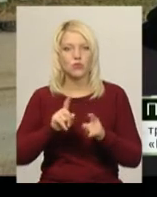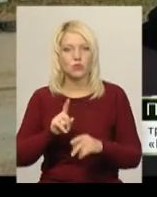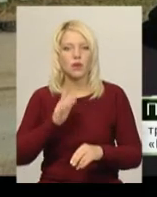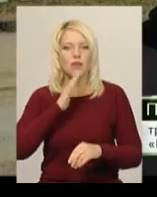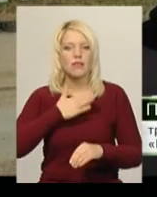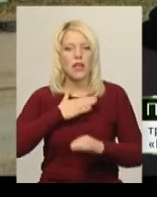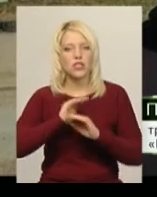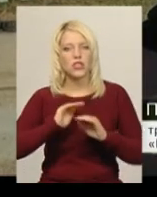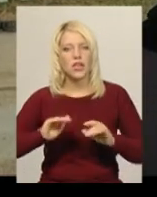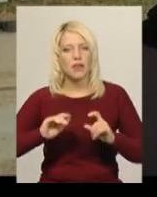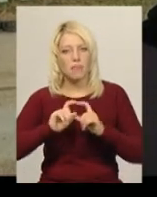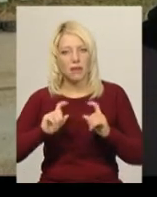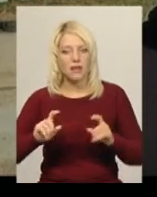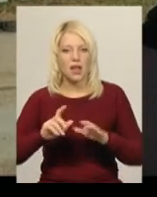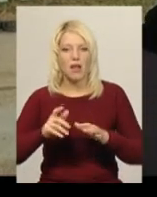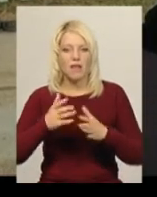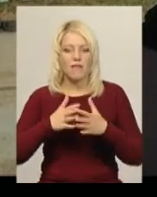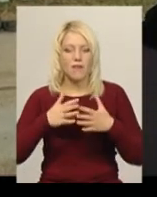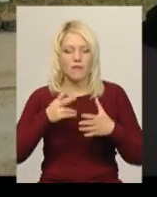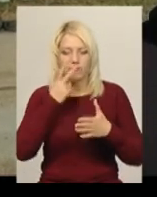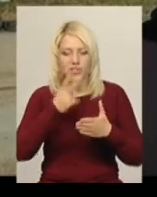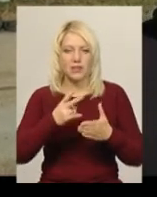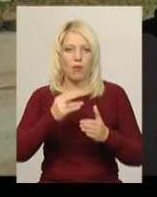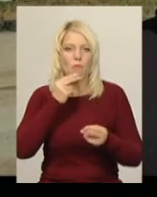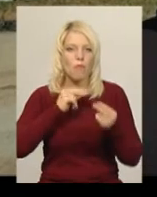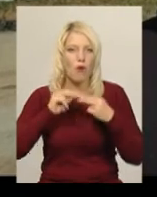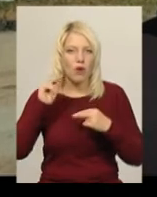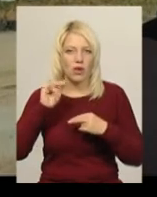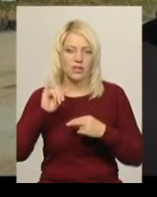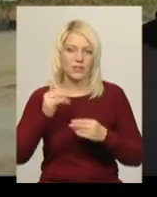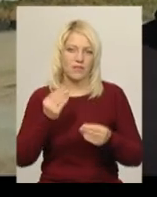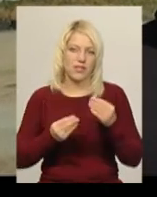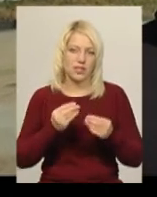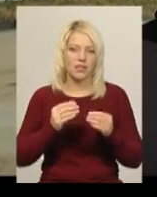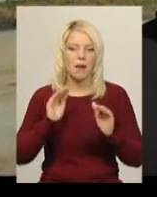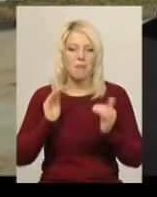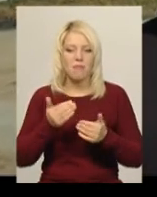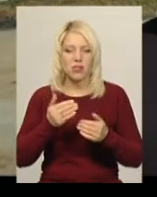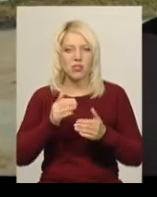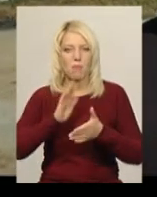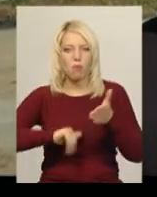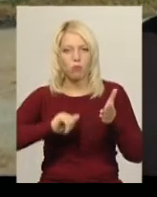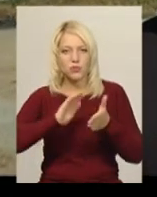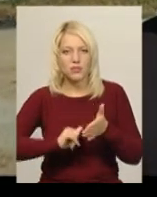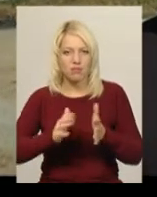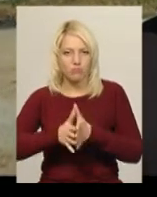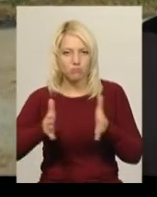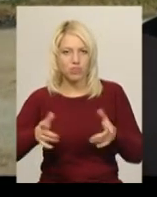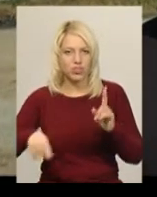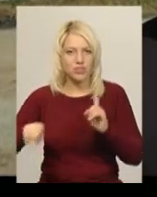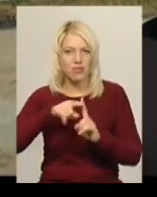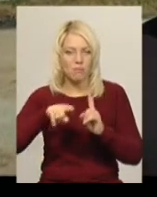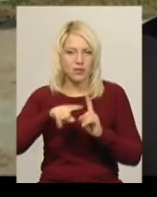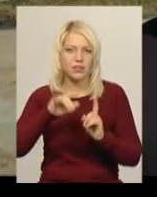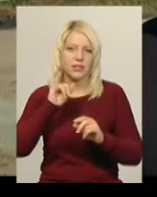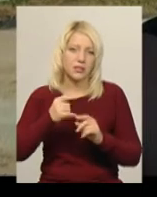появив ярко виражений прогрес в ігрі. Ми менше пропустили, більше забили, зіграли з цього